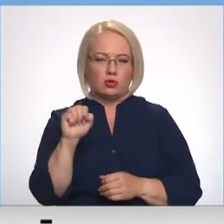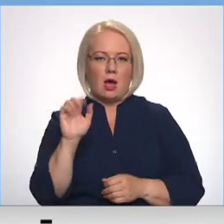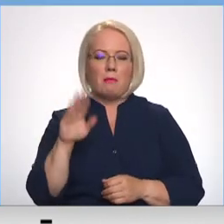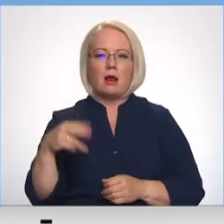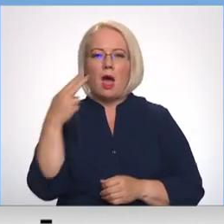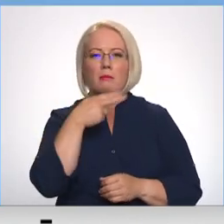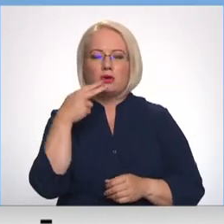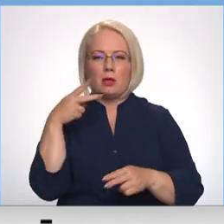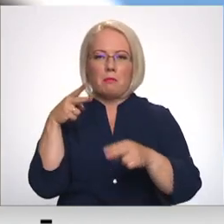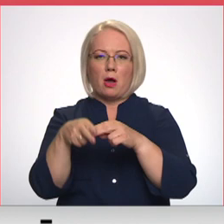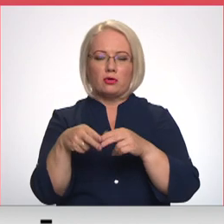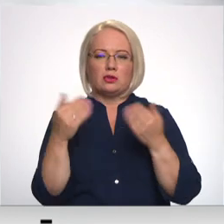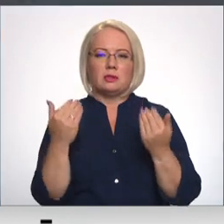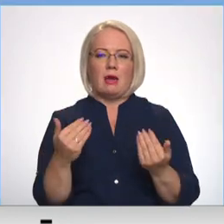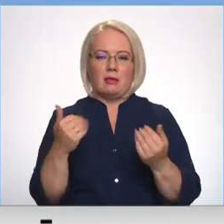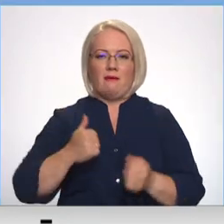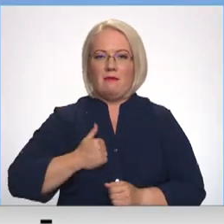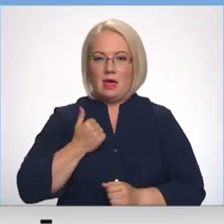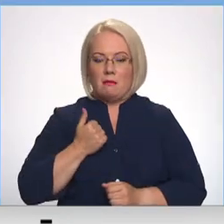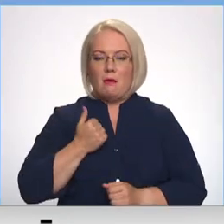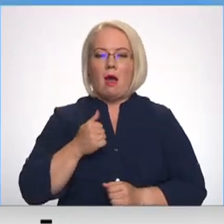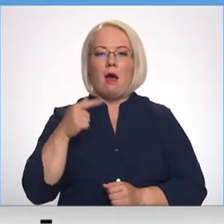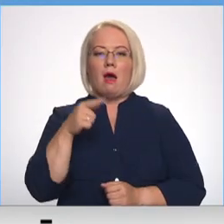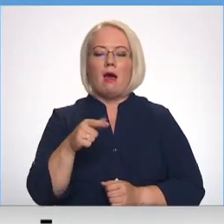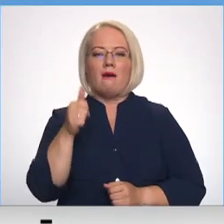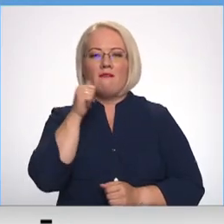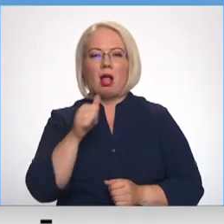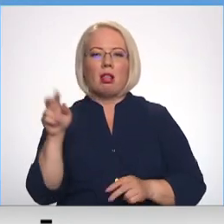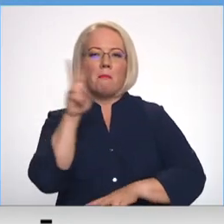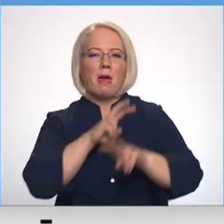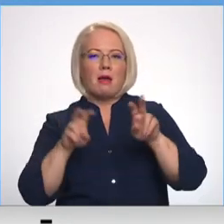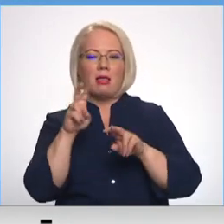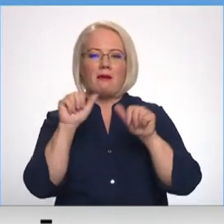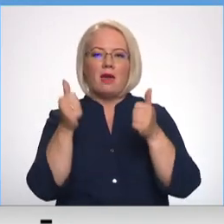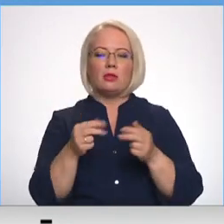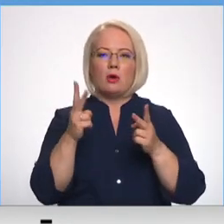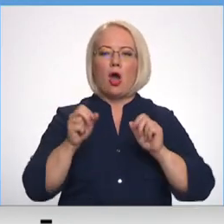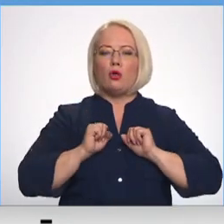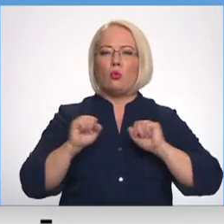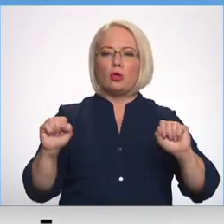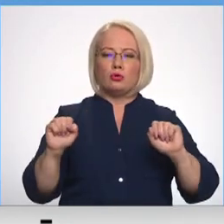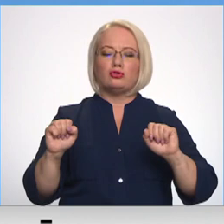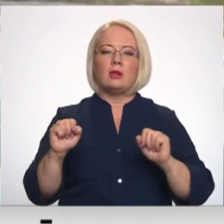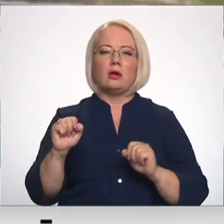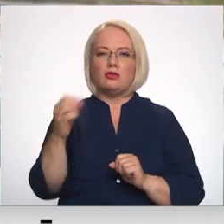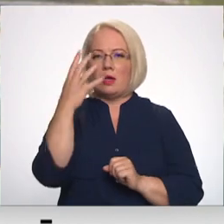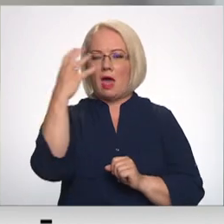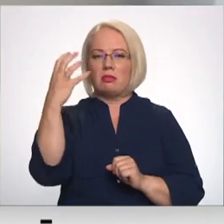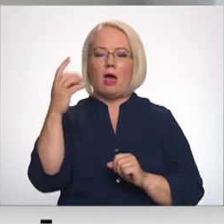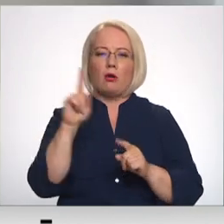pārtrauc pašreizējais uzturētājs. Direkcijā vēl meklēja variantus, kā notrošina atrādā ar fizisko uzturēšanu.